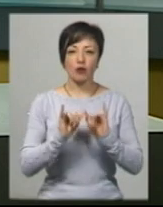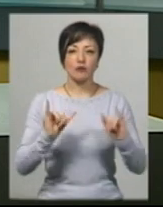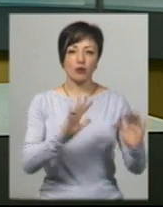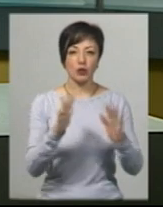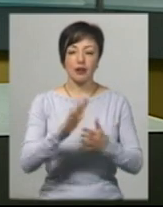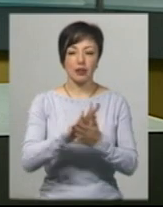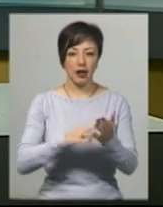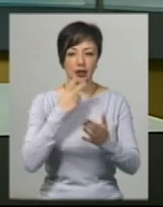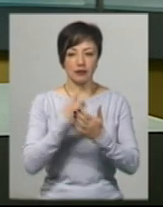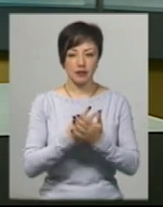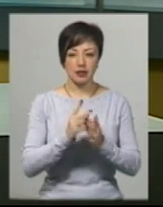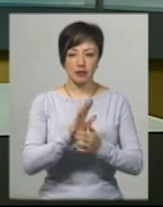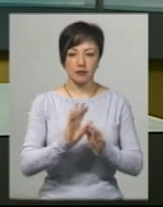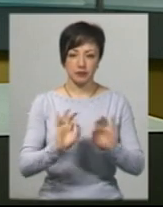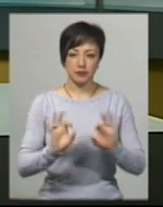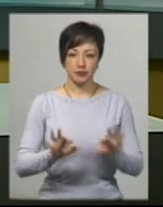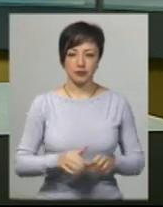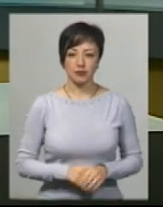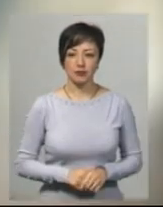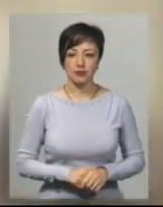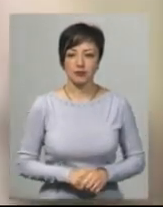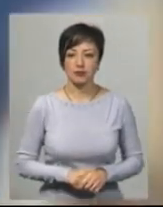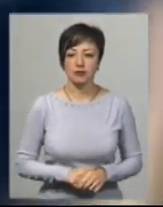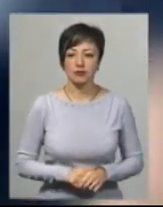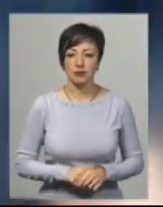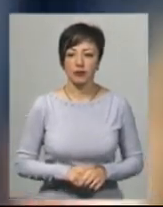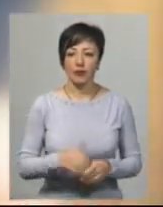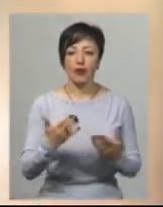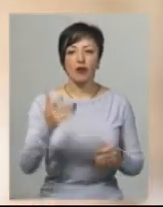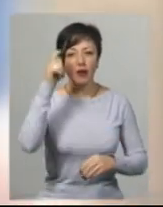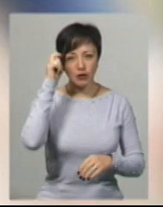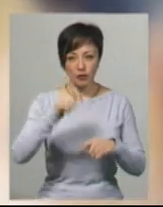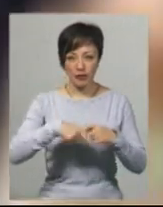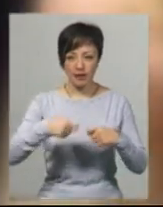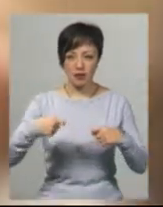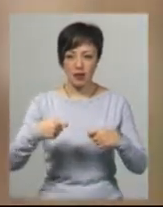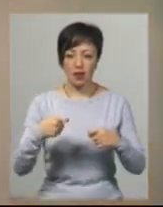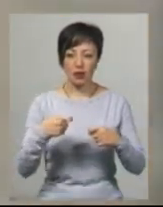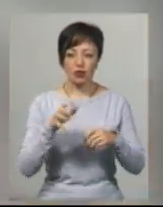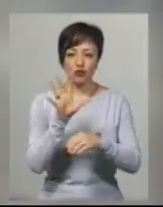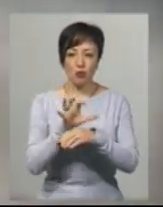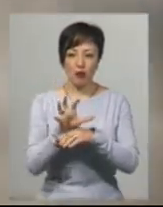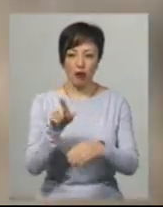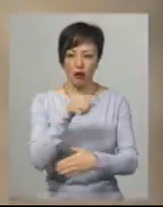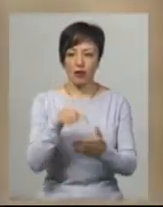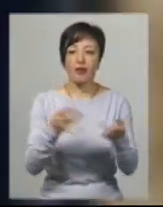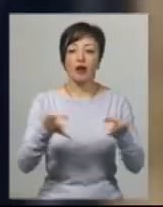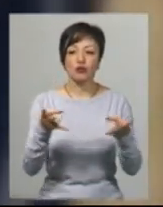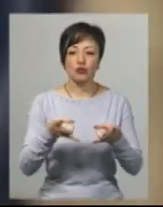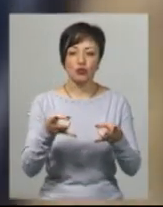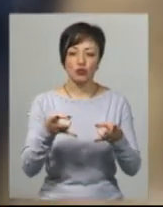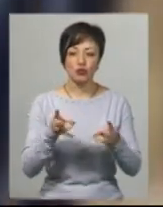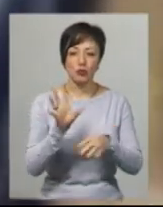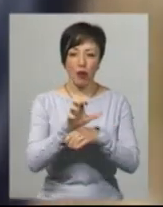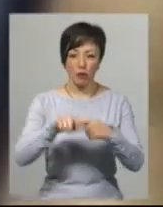події, далі дивіться у сюжеті. «Дядько, нашого прив'язали собаку. Я питаюсь, нашу собаку прив